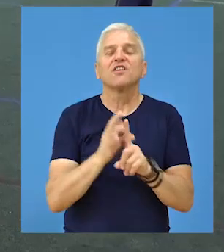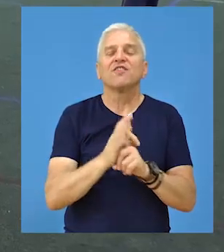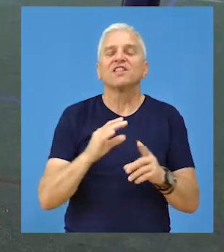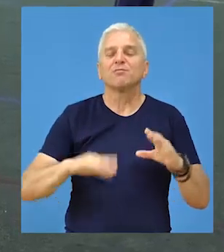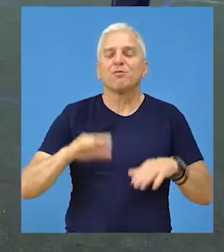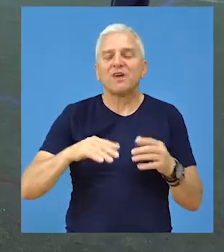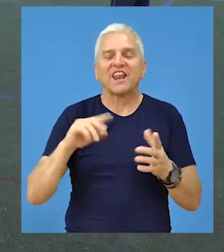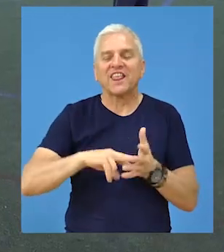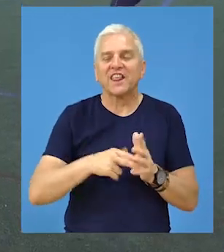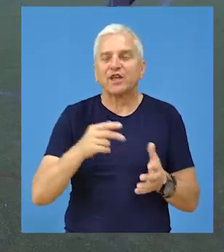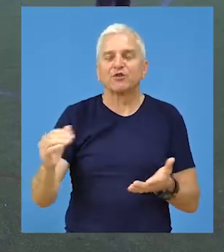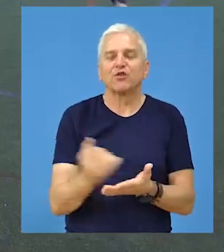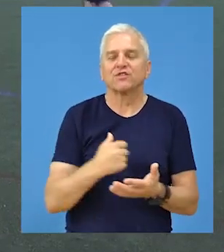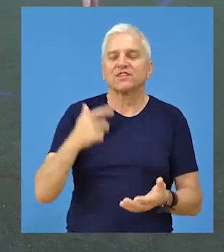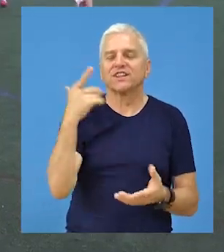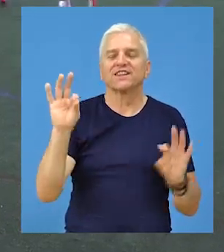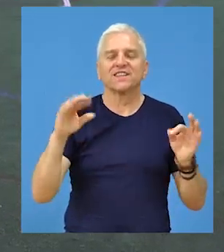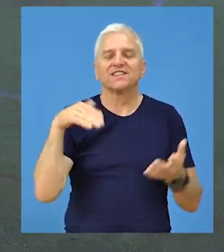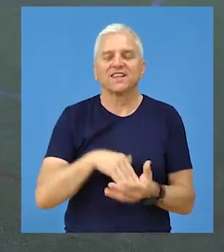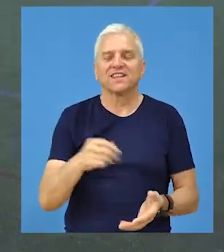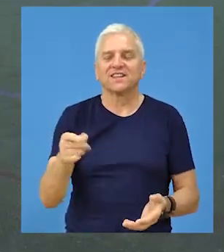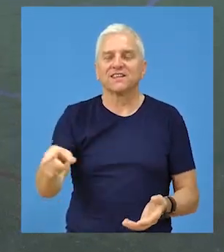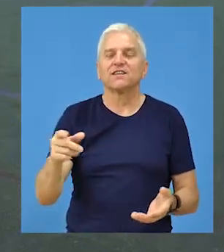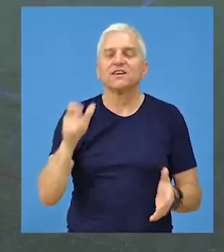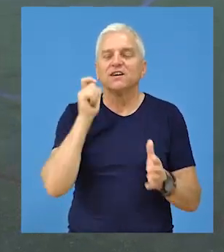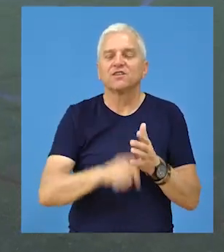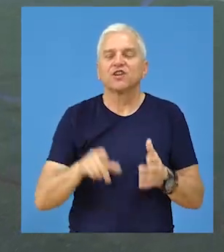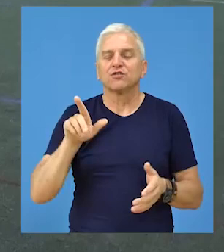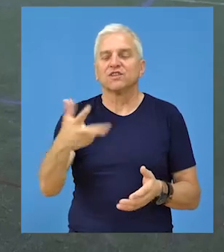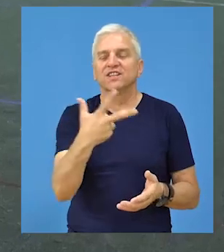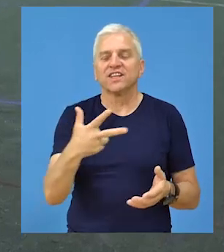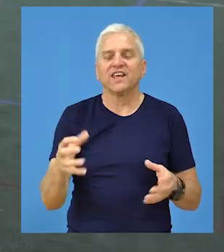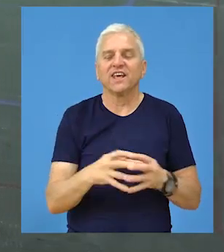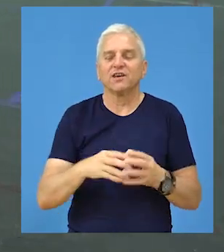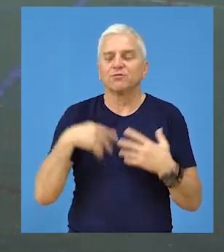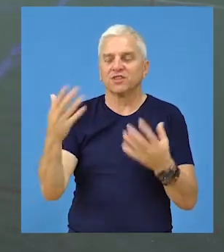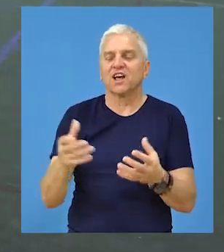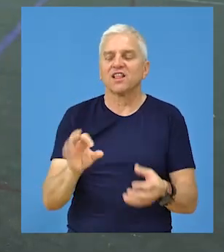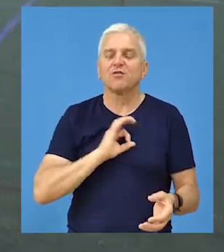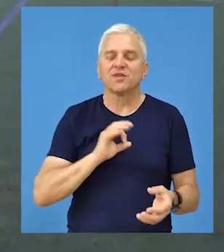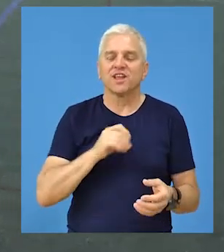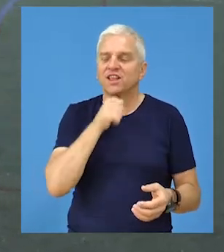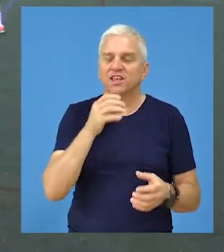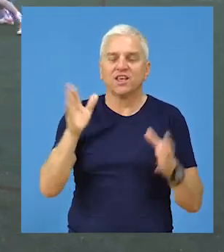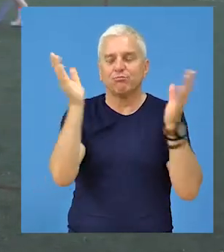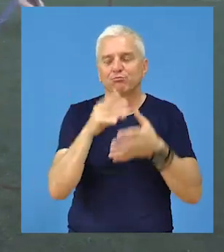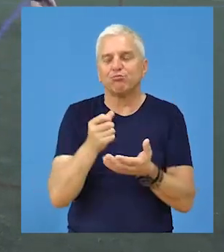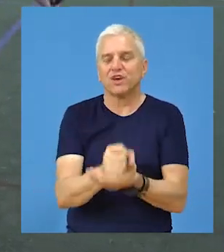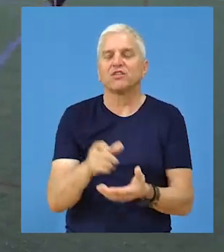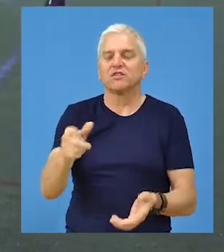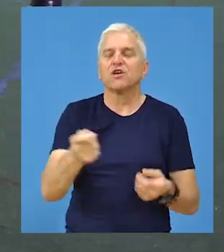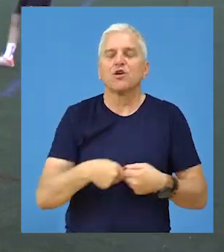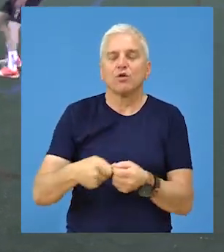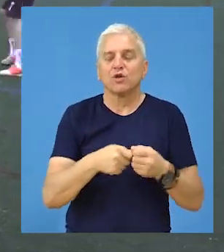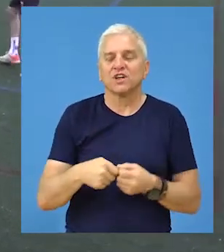Fadip Merna Tehnika odnela sa sobom 10.000 dinara. Također članovima ove tri ekipe uručene su medalje i pehari. To se